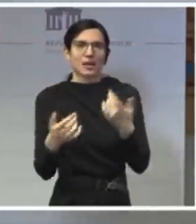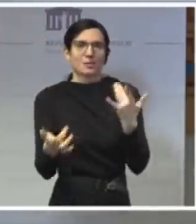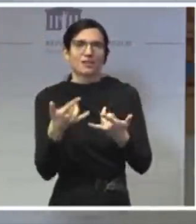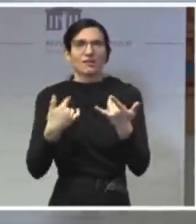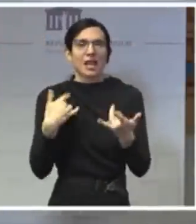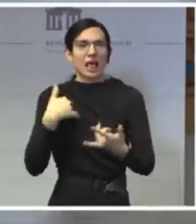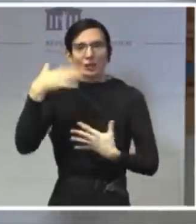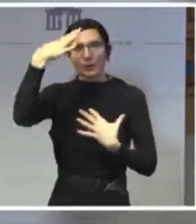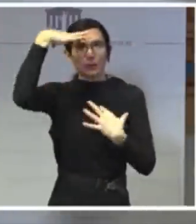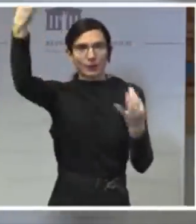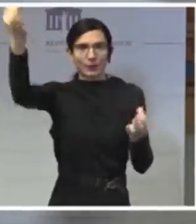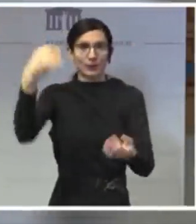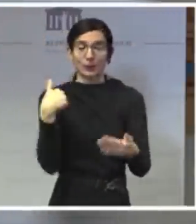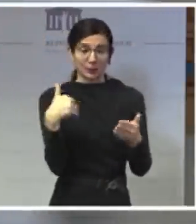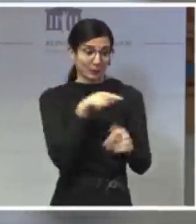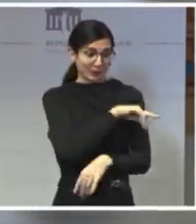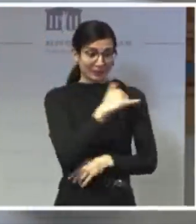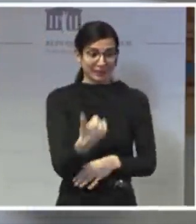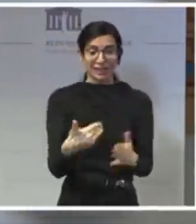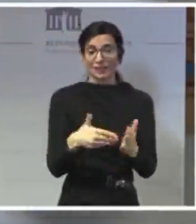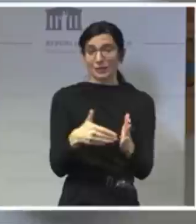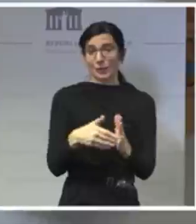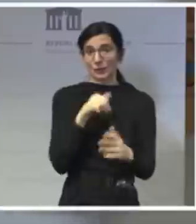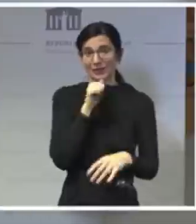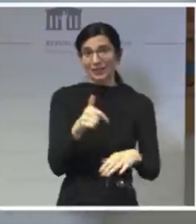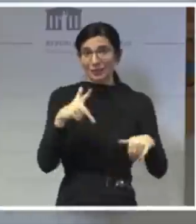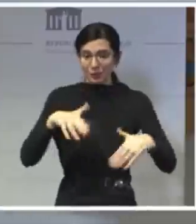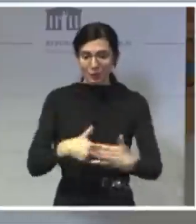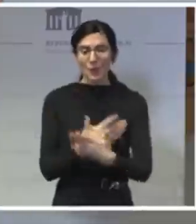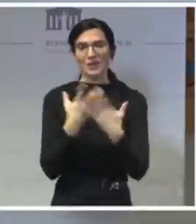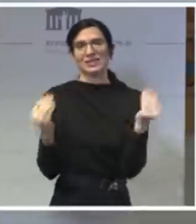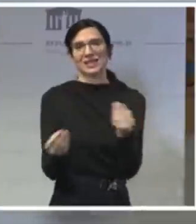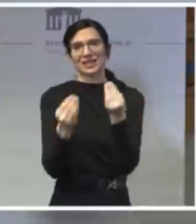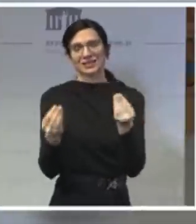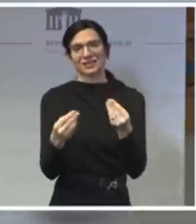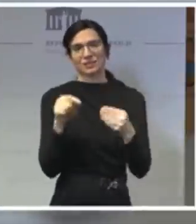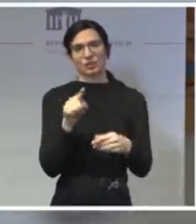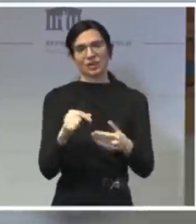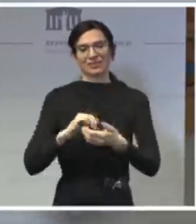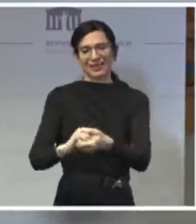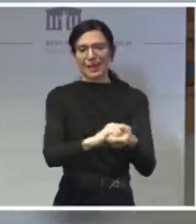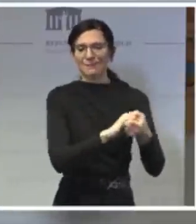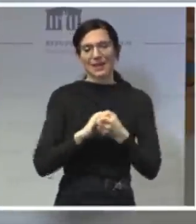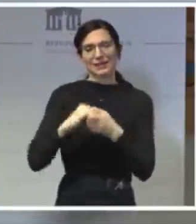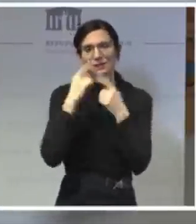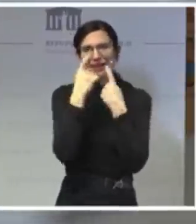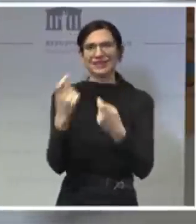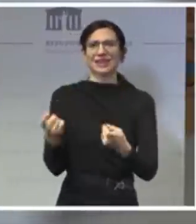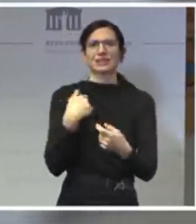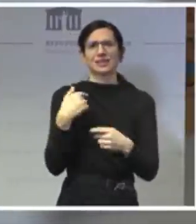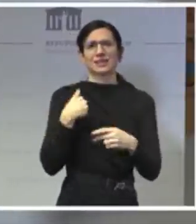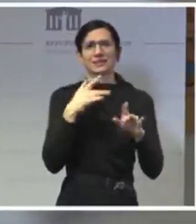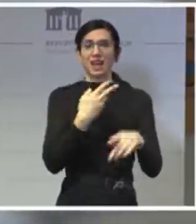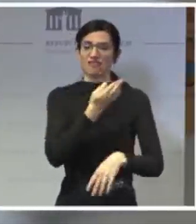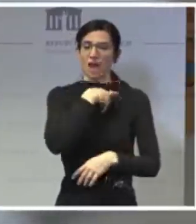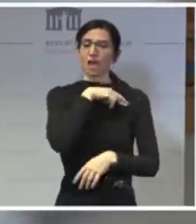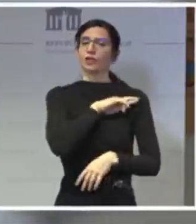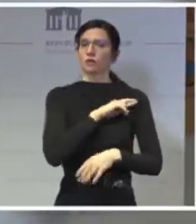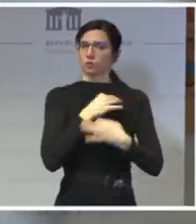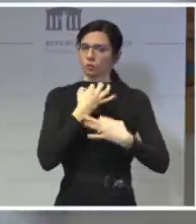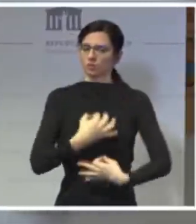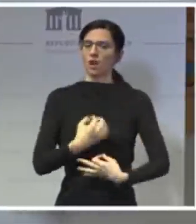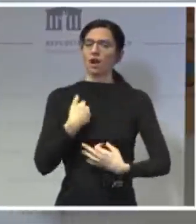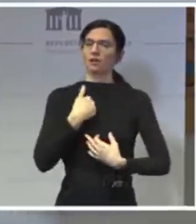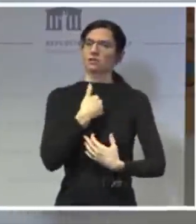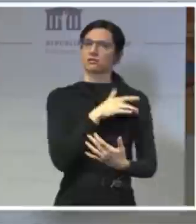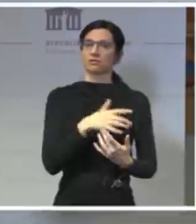vorher noch gar nicht gesehen haben. Und auf diese Art und Weise entsteht auch wieder ein gemeinsamer Anreiz, dass alle, die die Verantwortung nehmen, tragen wollen